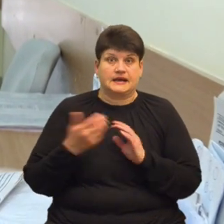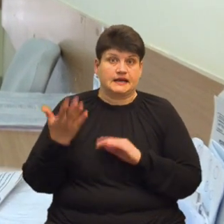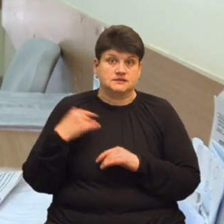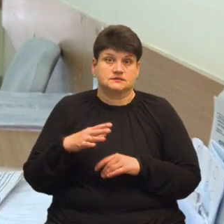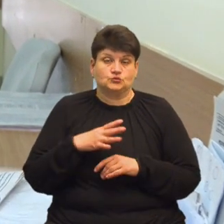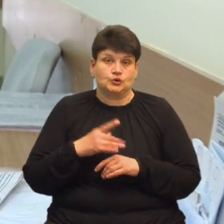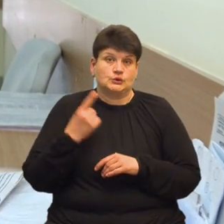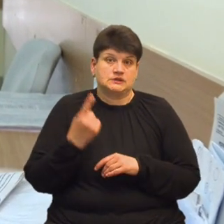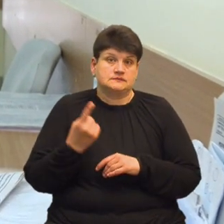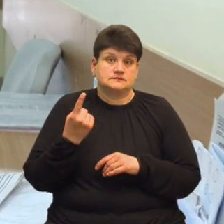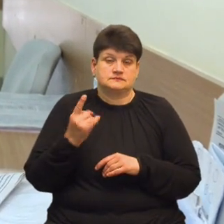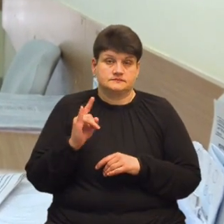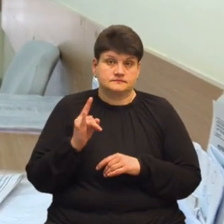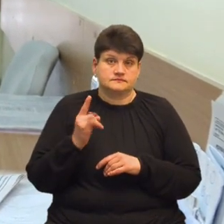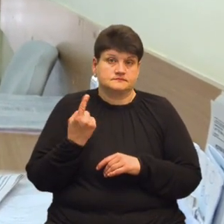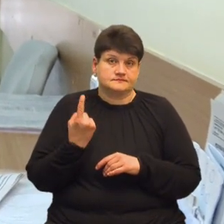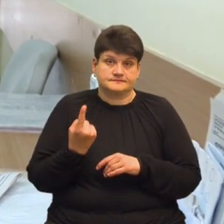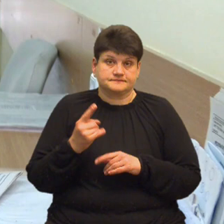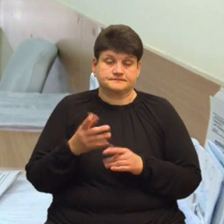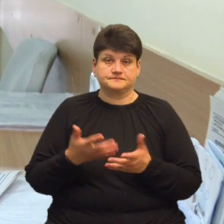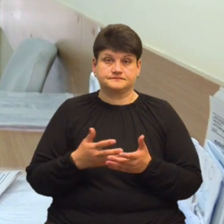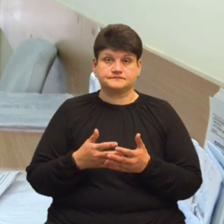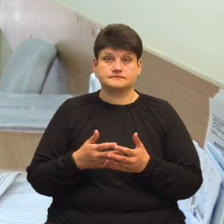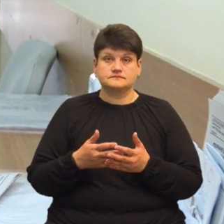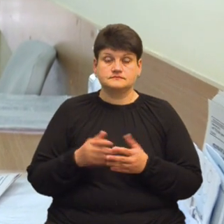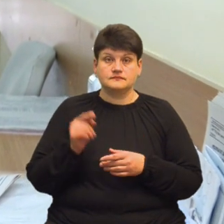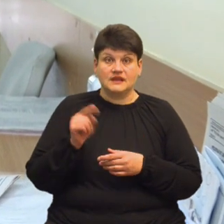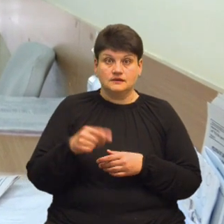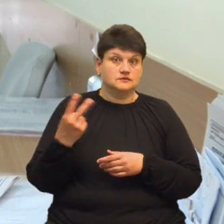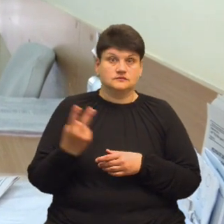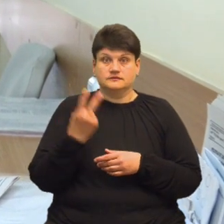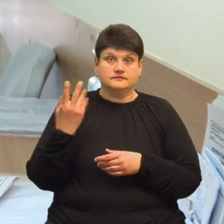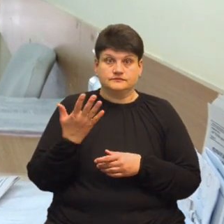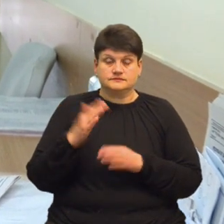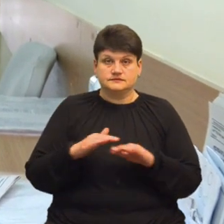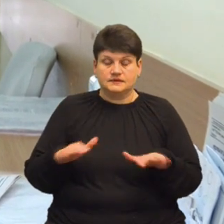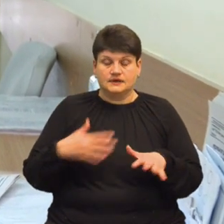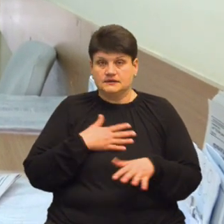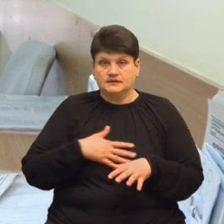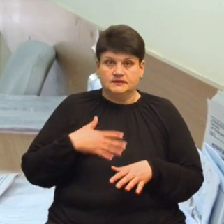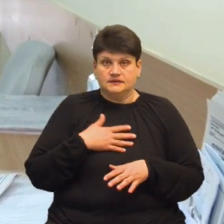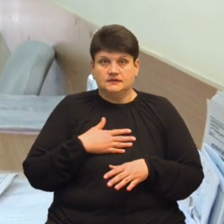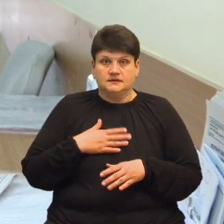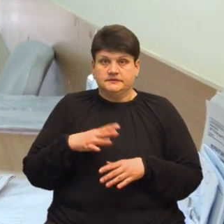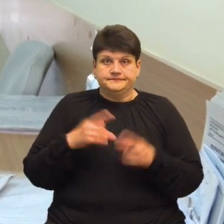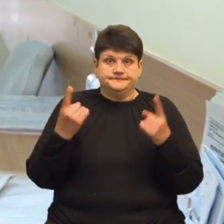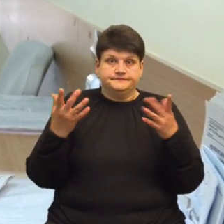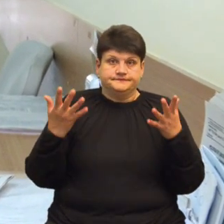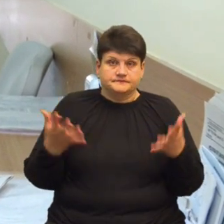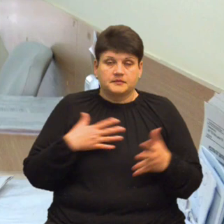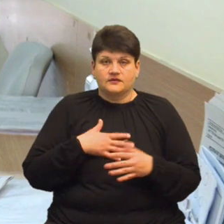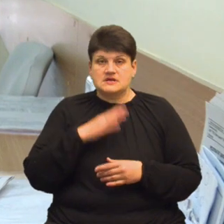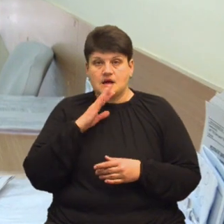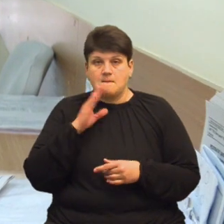тільки одноплідну вагітність, а тут двійня. Переживання вдвічі більше було, тому що переживала за